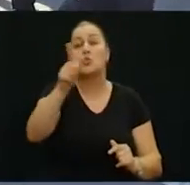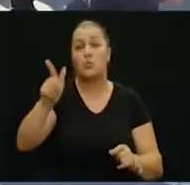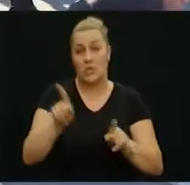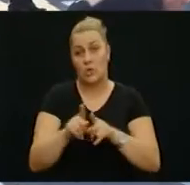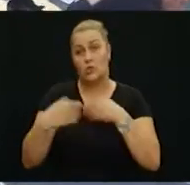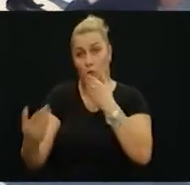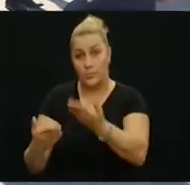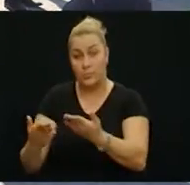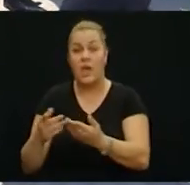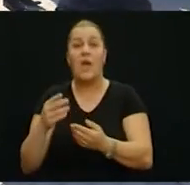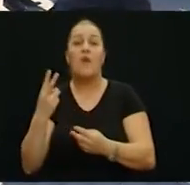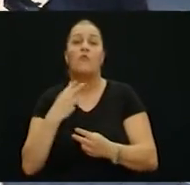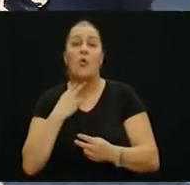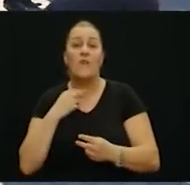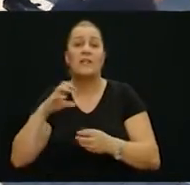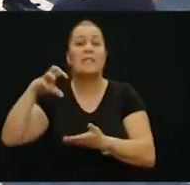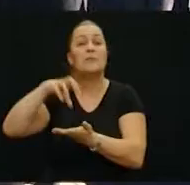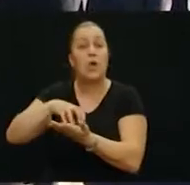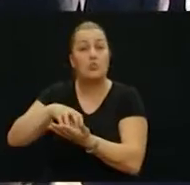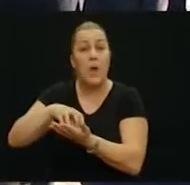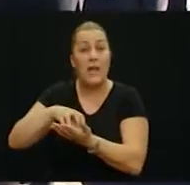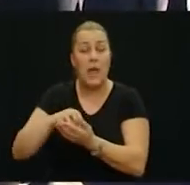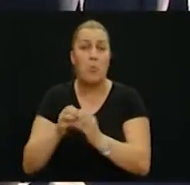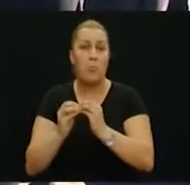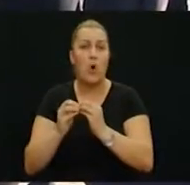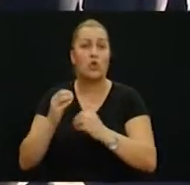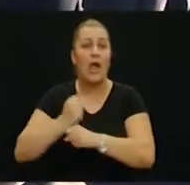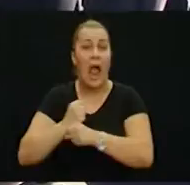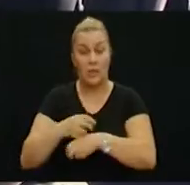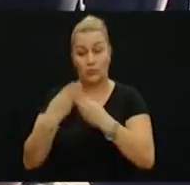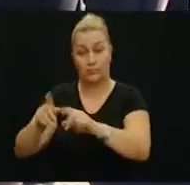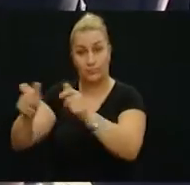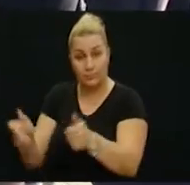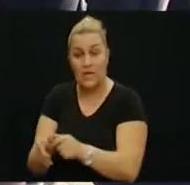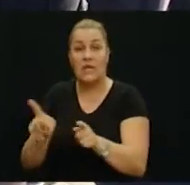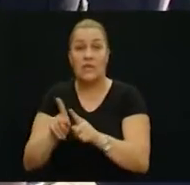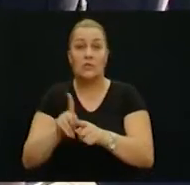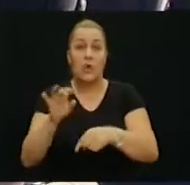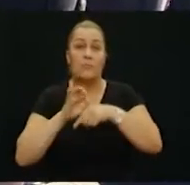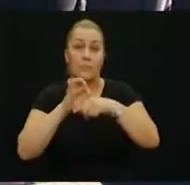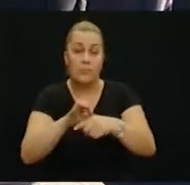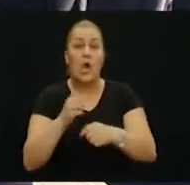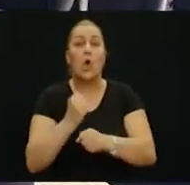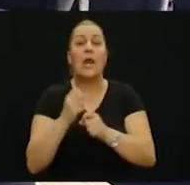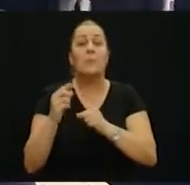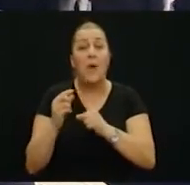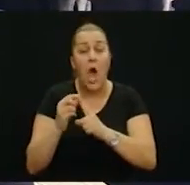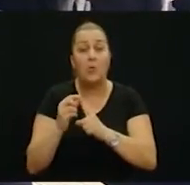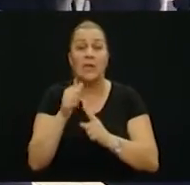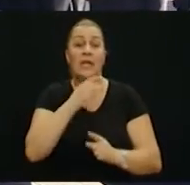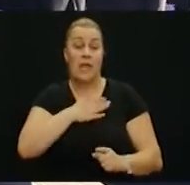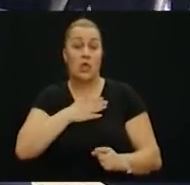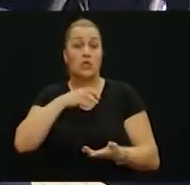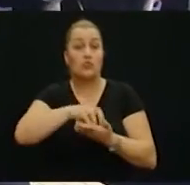druge izdastanstva među kojima je Vukovarsko-Slimske županije predvođen županom Božom Galićem i predsjednikom Hrvatske zajednice županija Goranom Pavukom, a